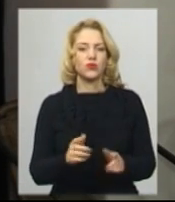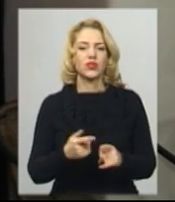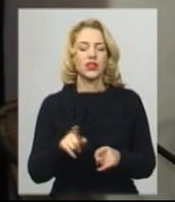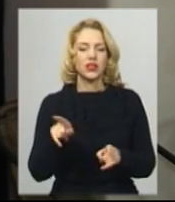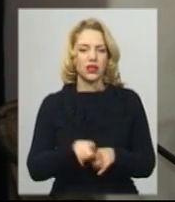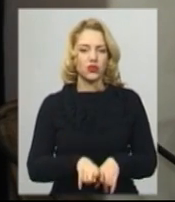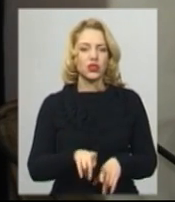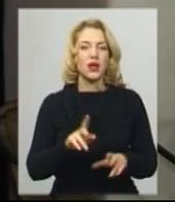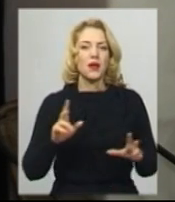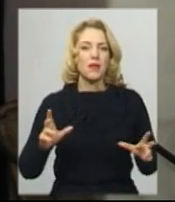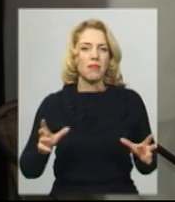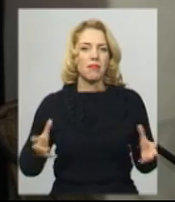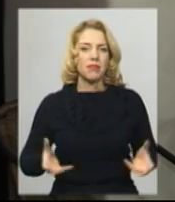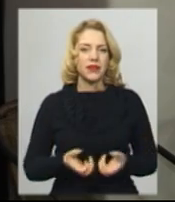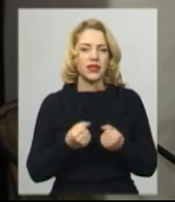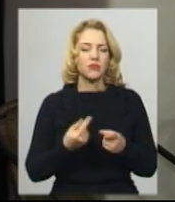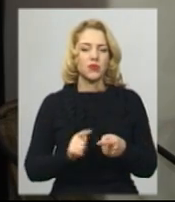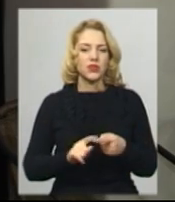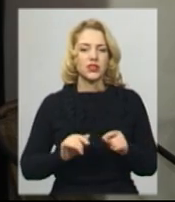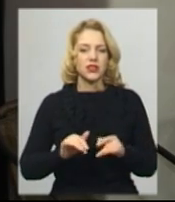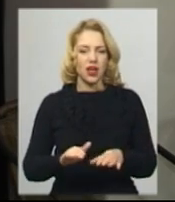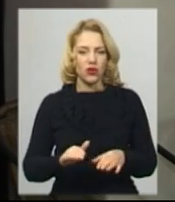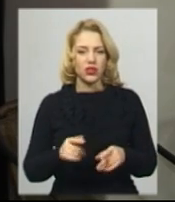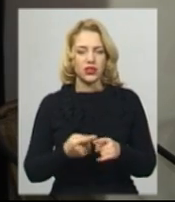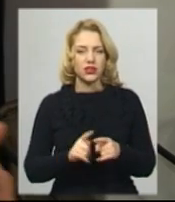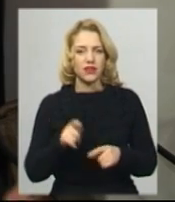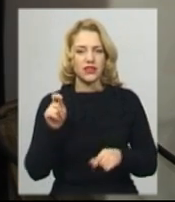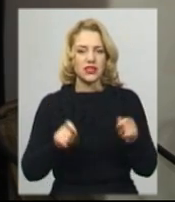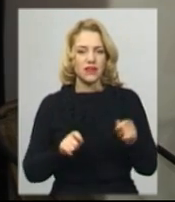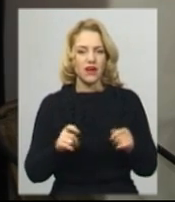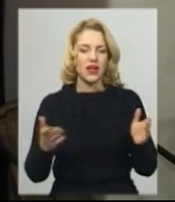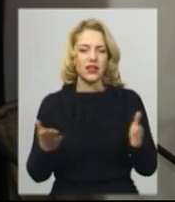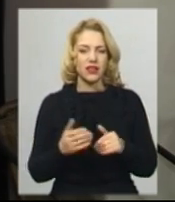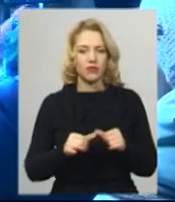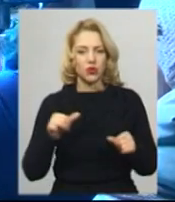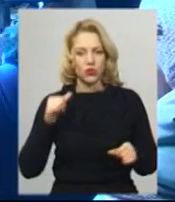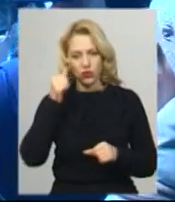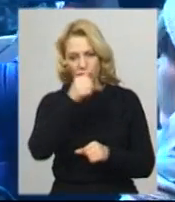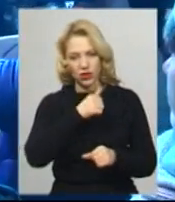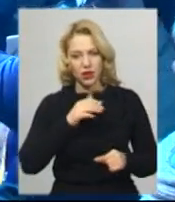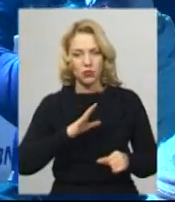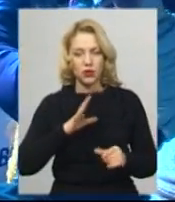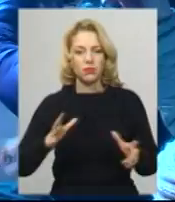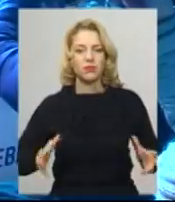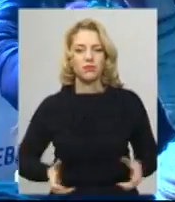підтримуємо ті заходи і ті фестивалі, які і минулі роки підтримували».